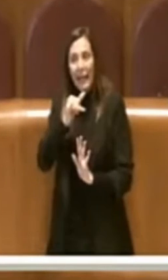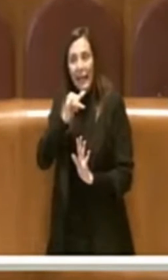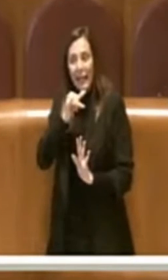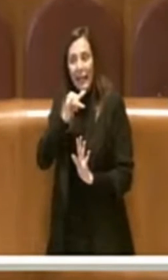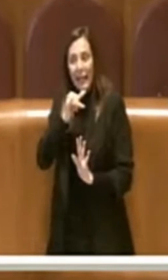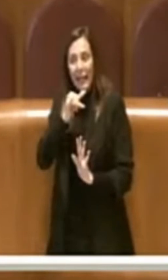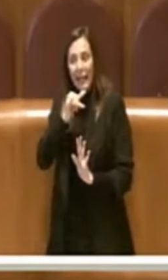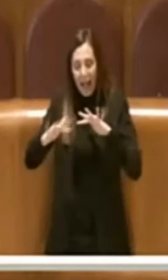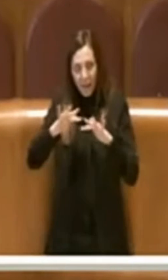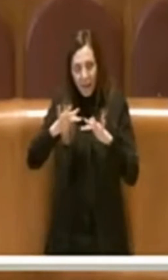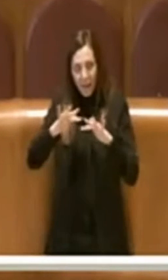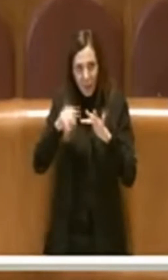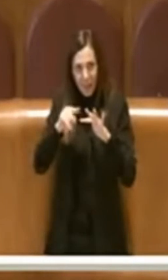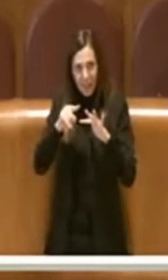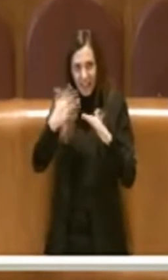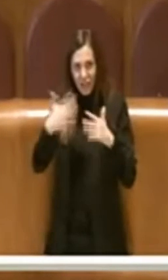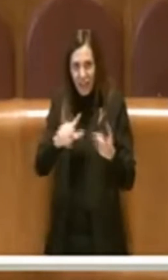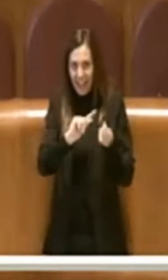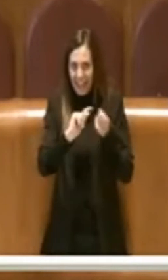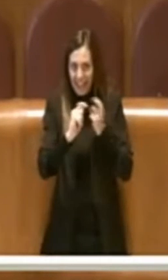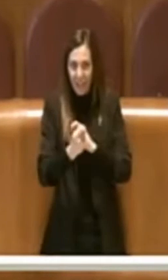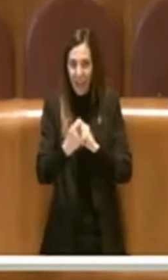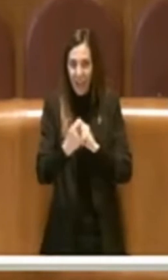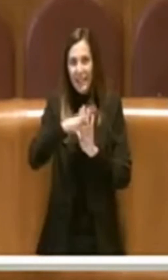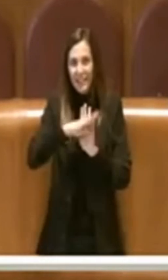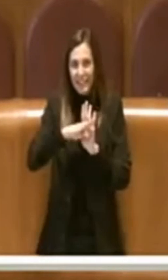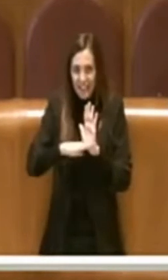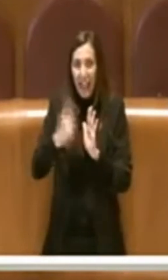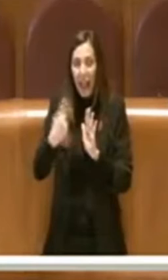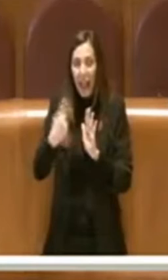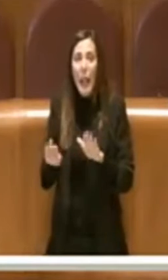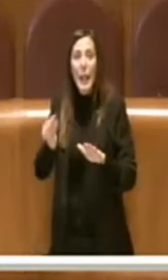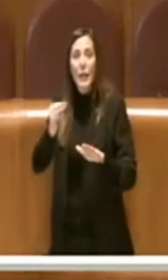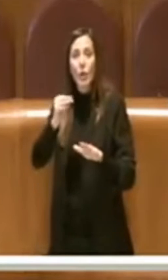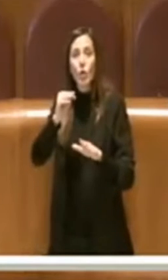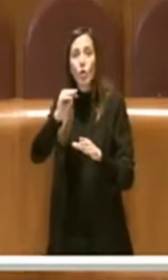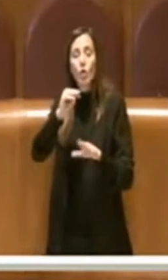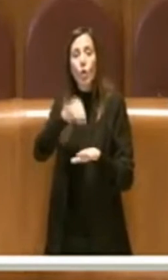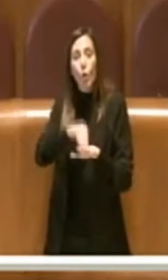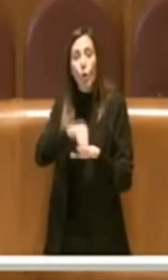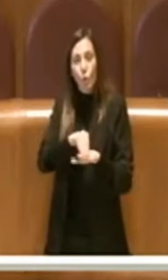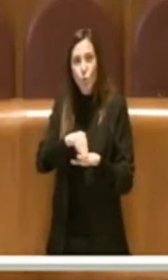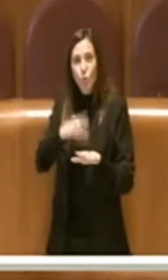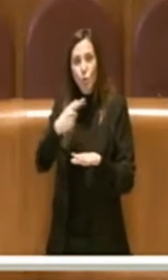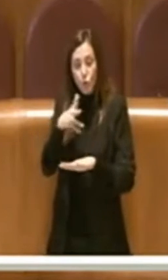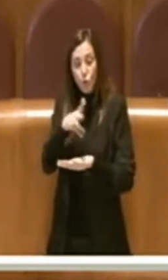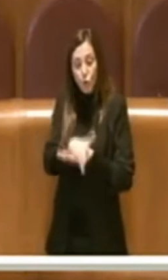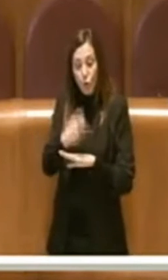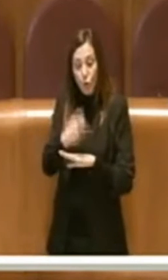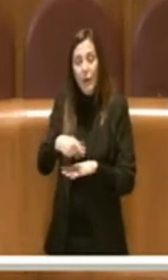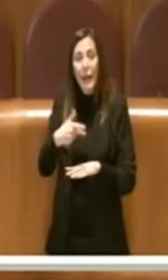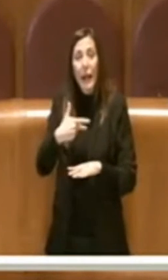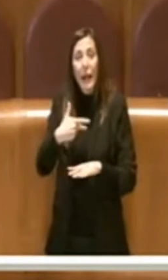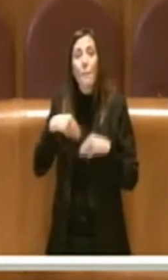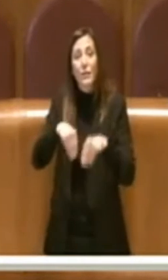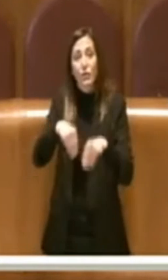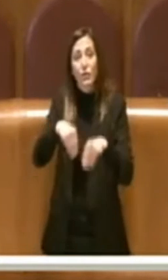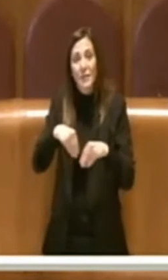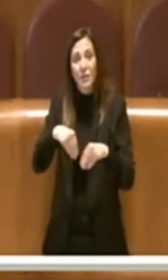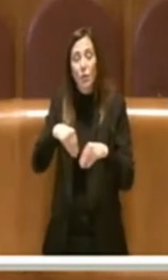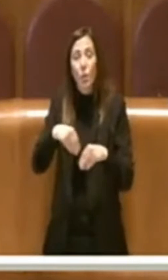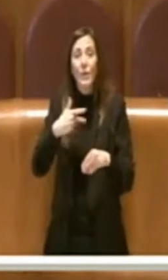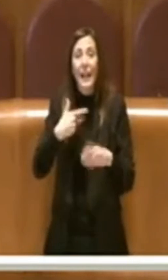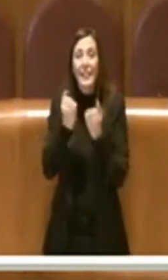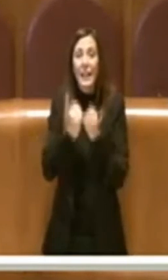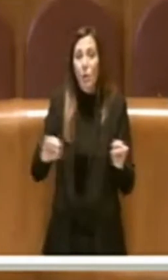in armonia anche con quello che è stata la riforma statutaria e l'introduzione del principio della partecipazione democratica digitale e di